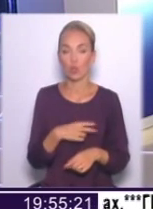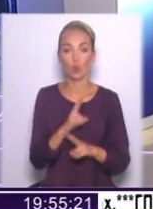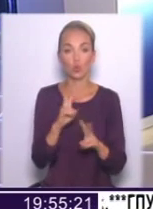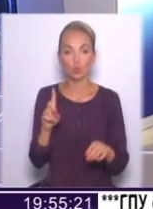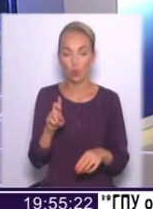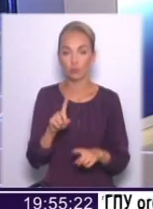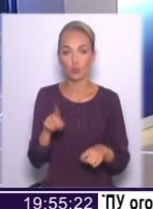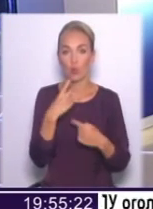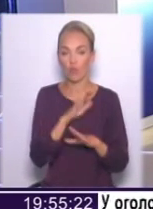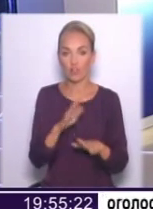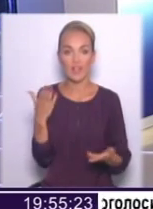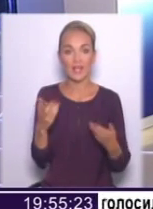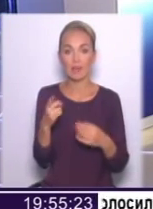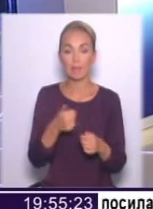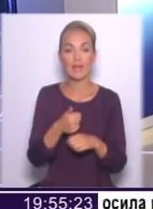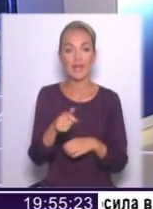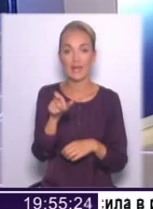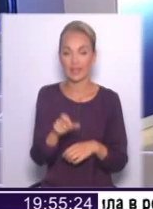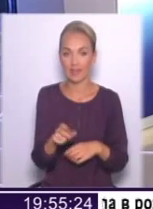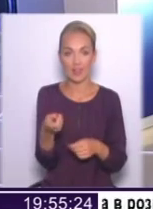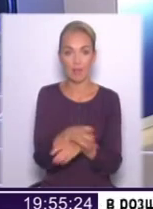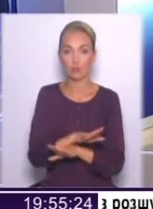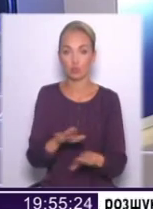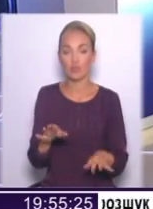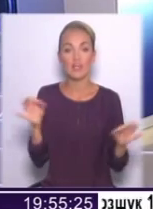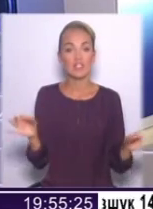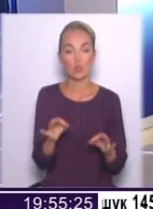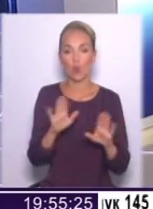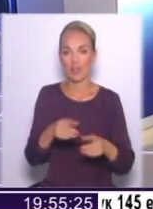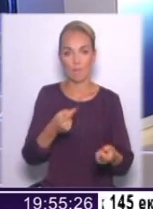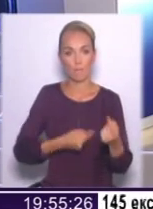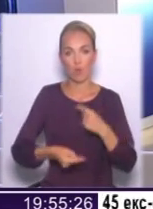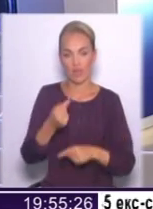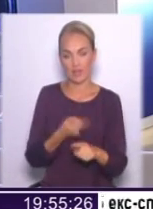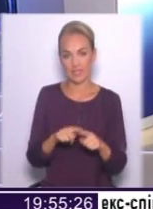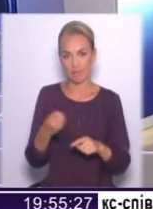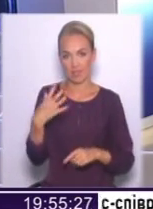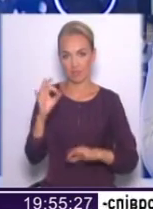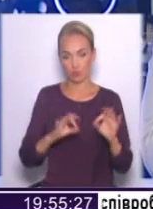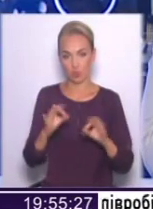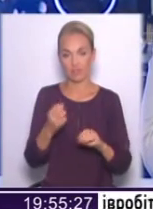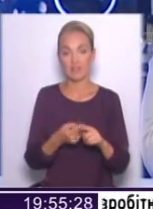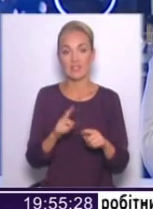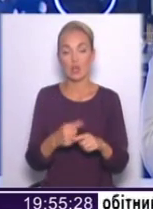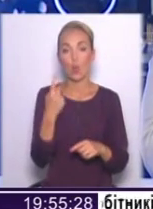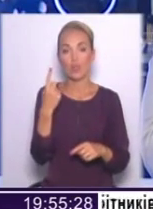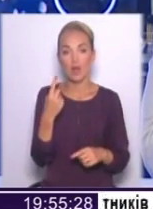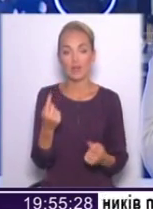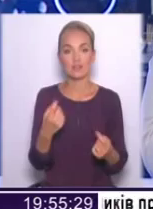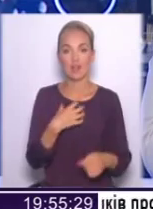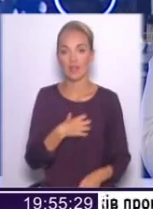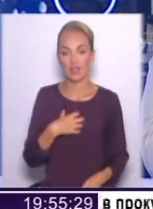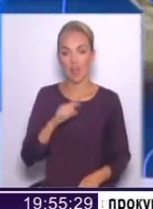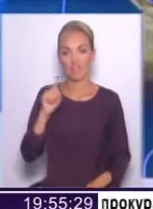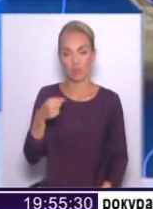говорив, який би лідер будь-якої політичної сели не прийшов, бо він ніколи не поверне зараз цих 15 відсотків. Тому що це одна з кардинальних вимог МВФ. От мені